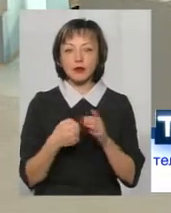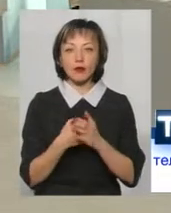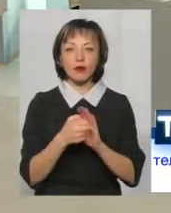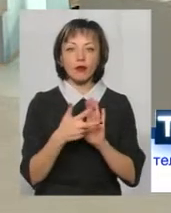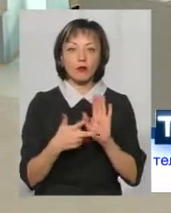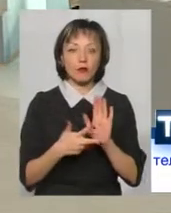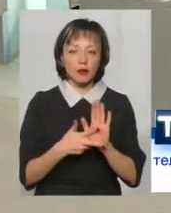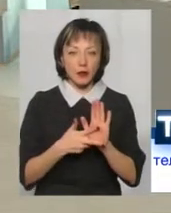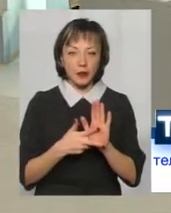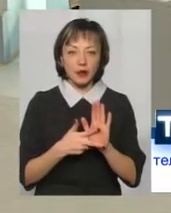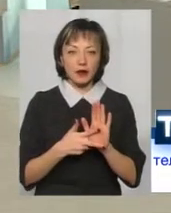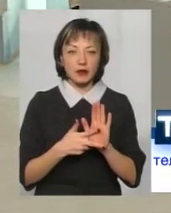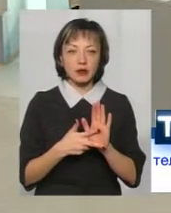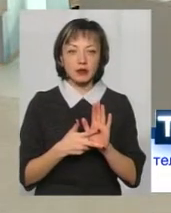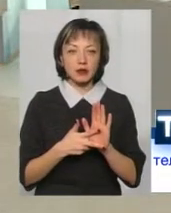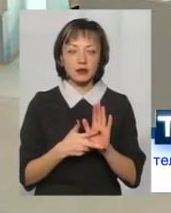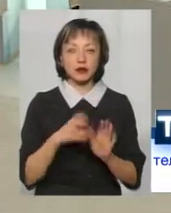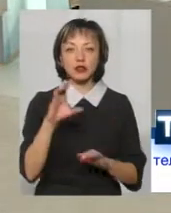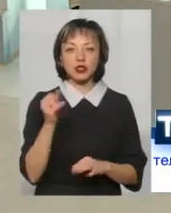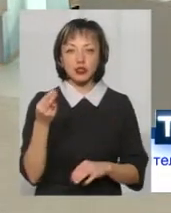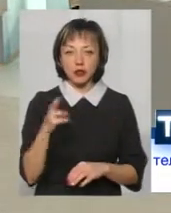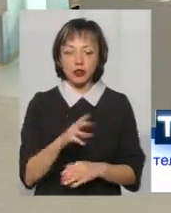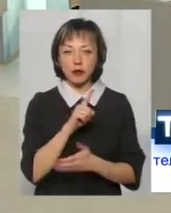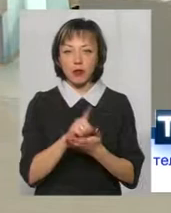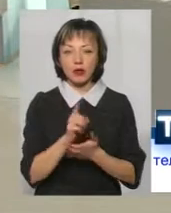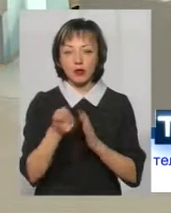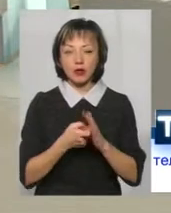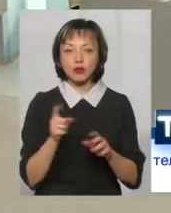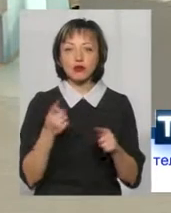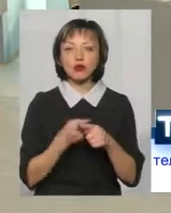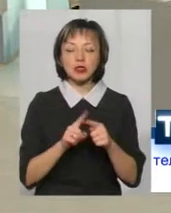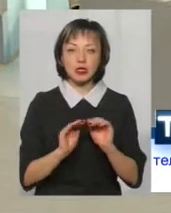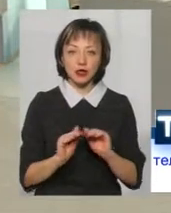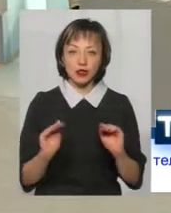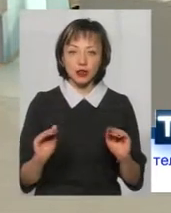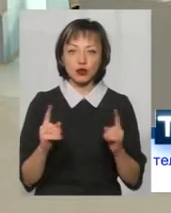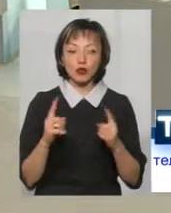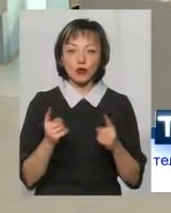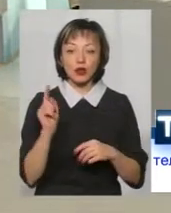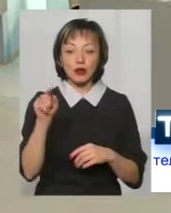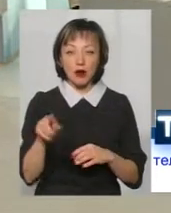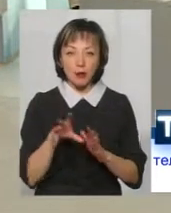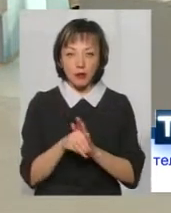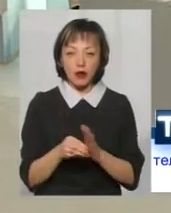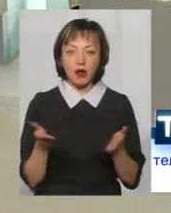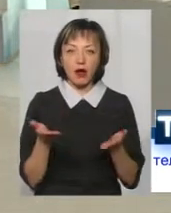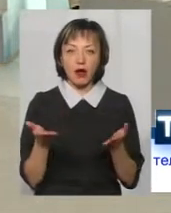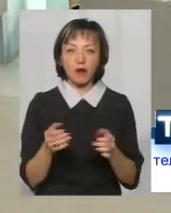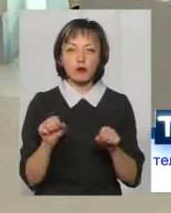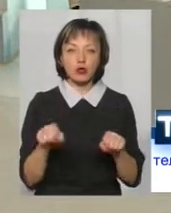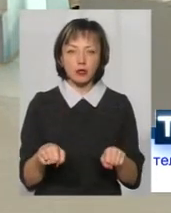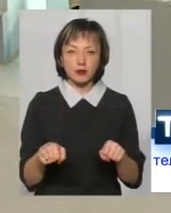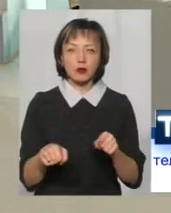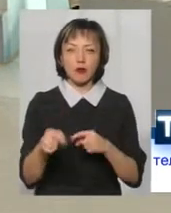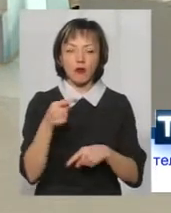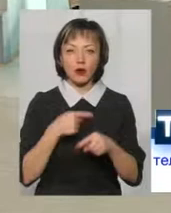січня ми маємо узнати, що за діти, чому вони там і яка можливість